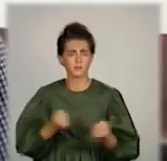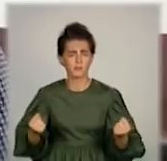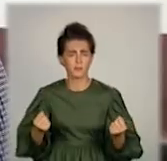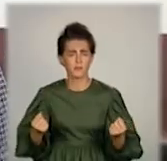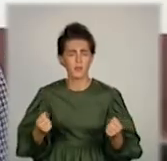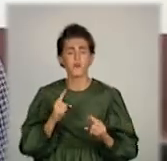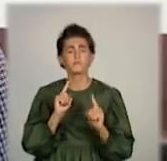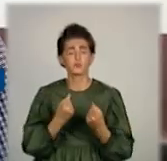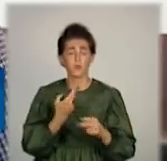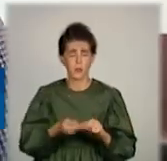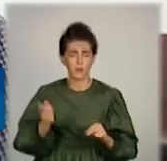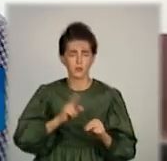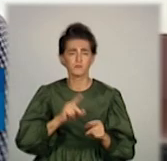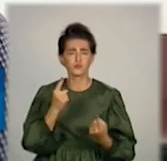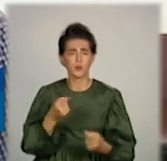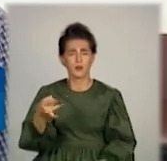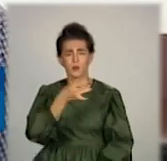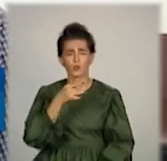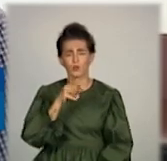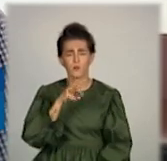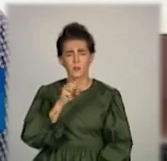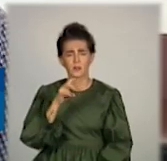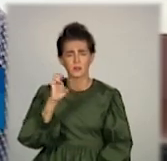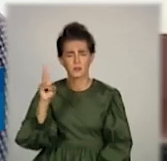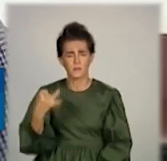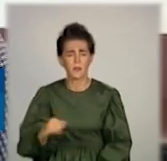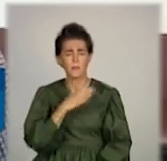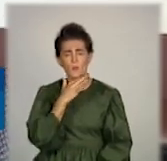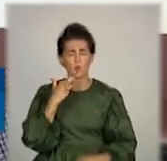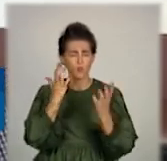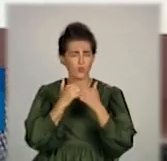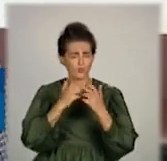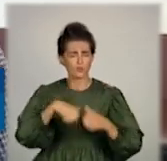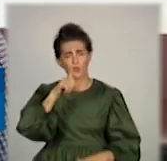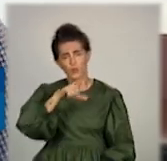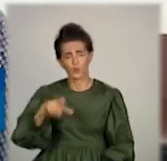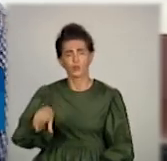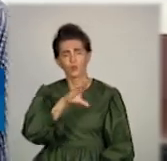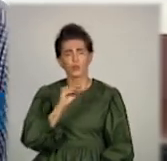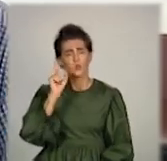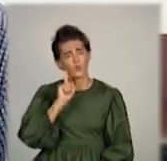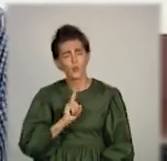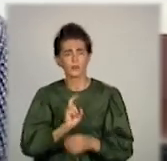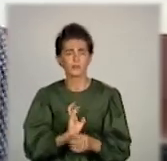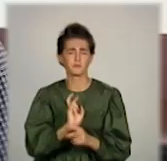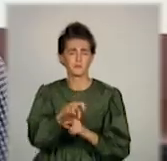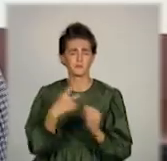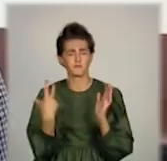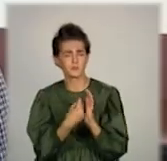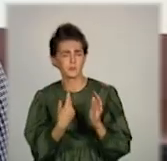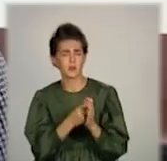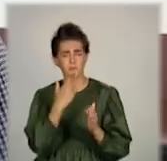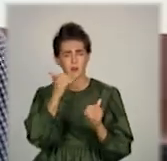що це мікрорайон Даманський, з великою кількістю населення, яким зручніше пройти щеплення